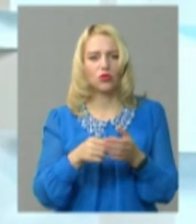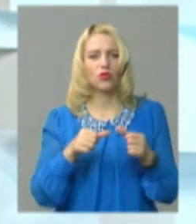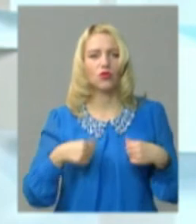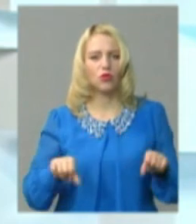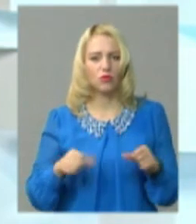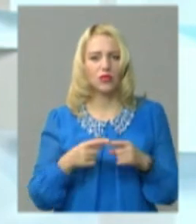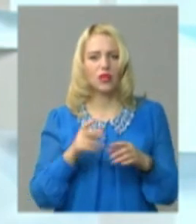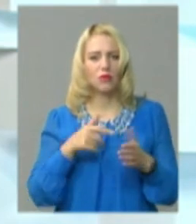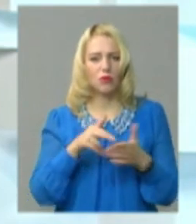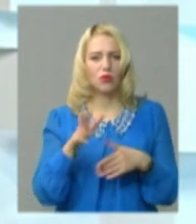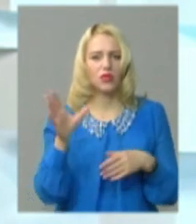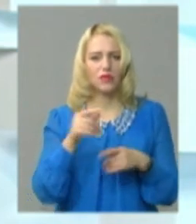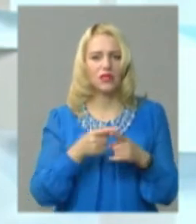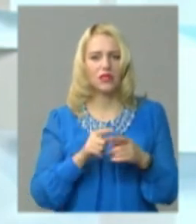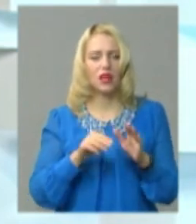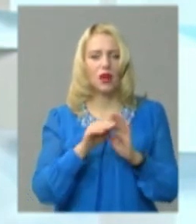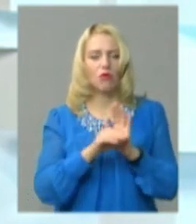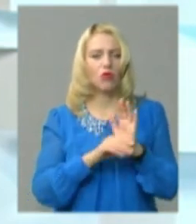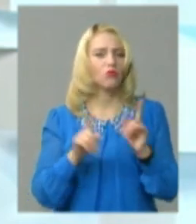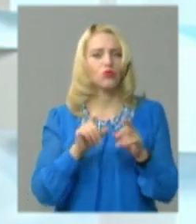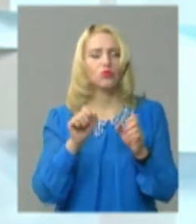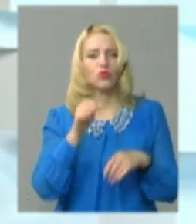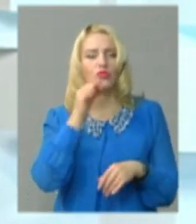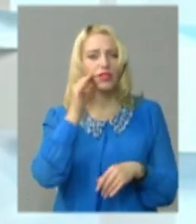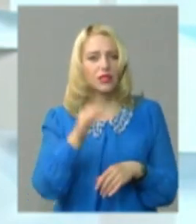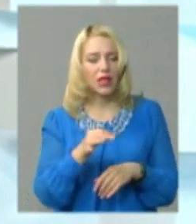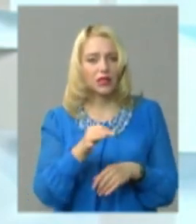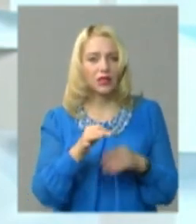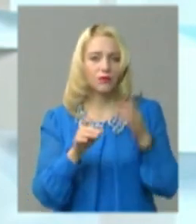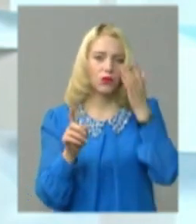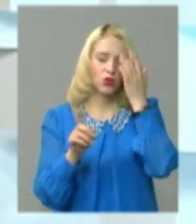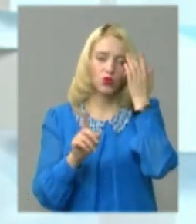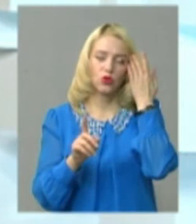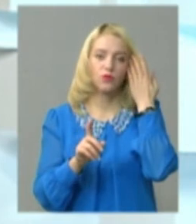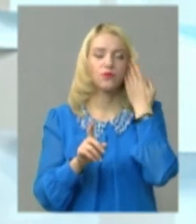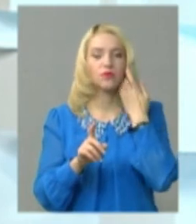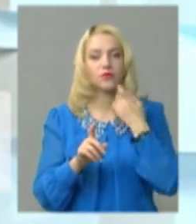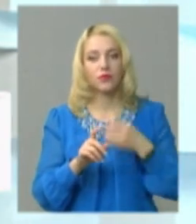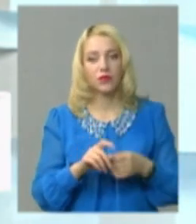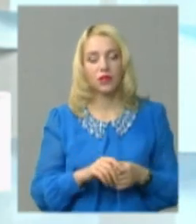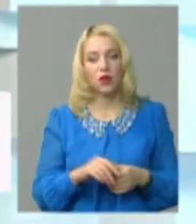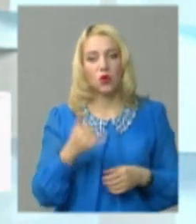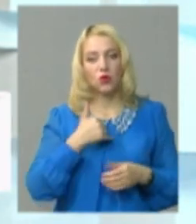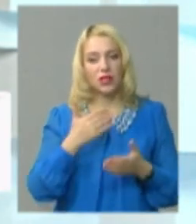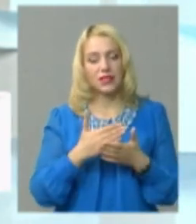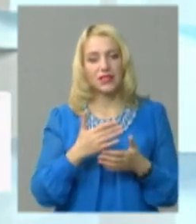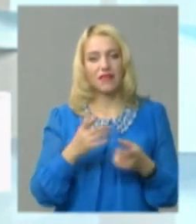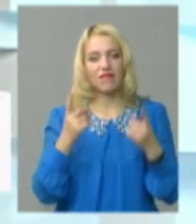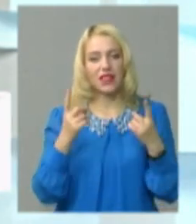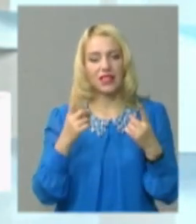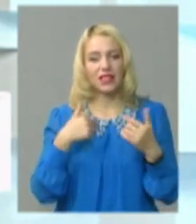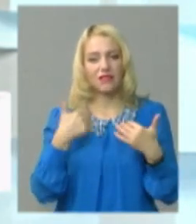проходили ці всі програми. Ну, що можу сказати, що в нас є великі,